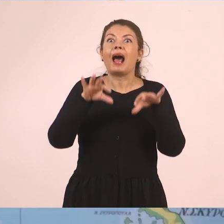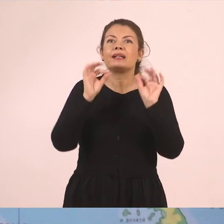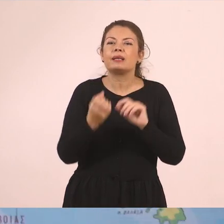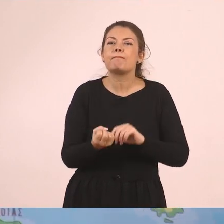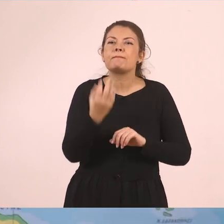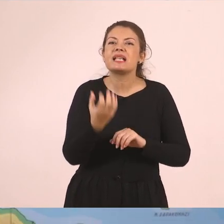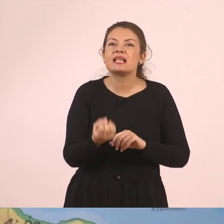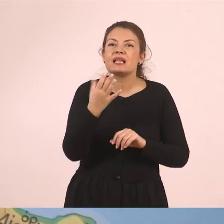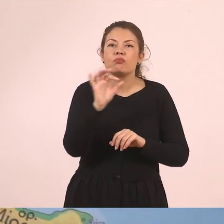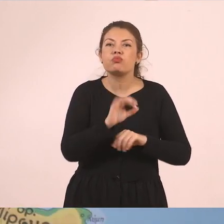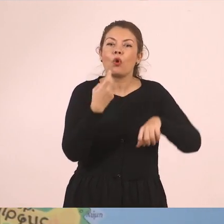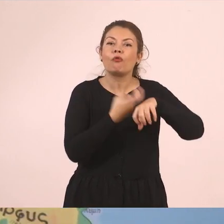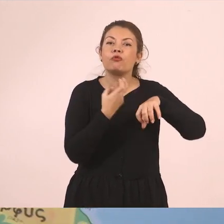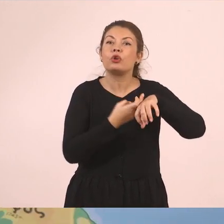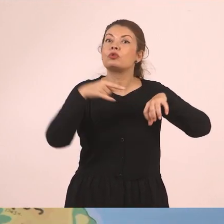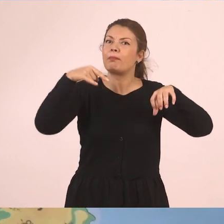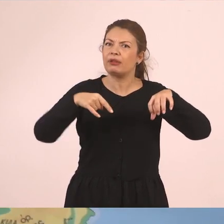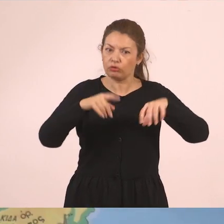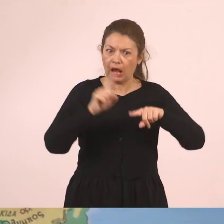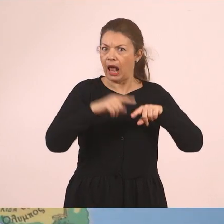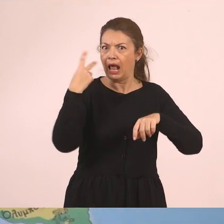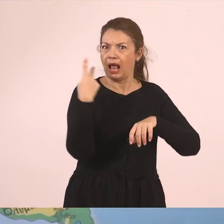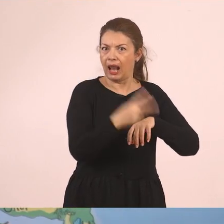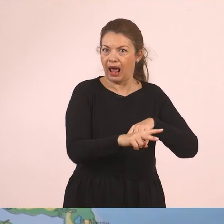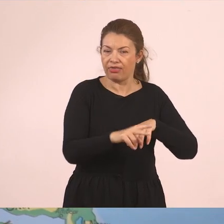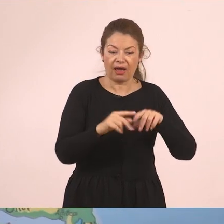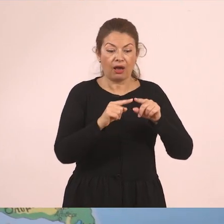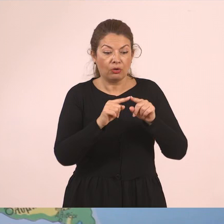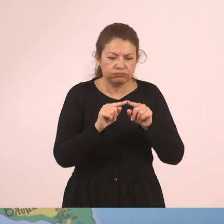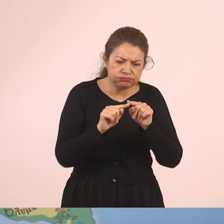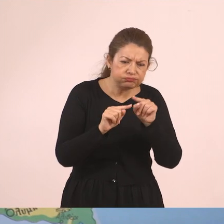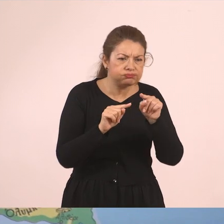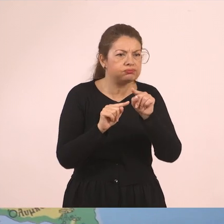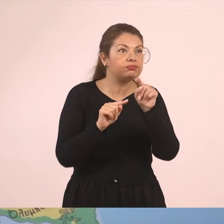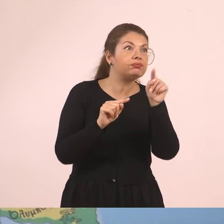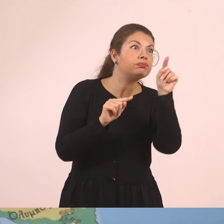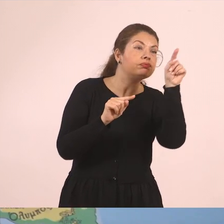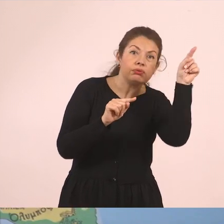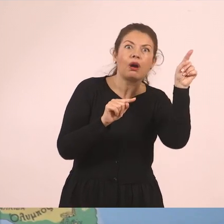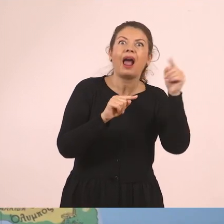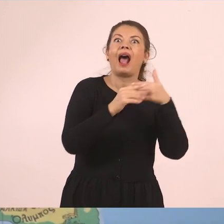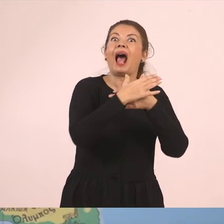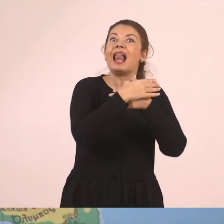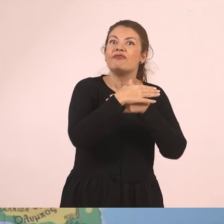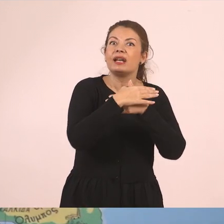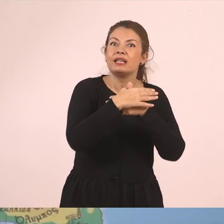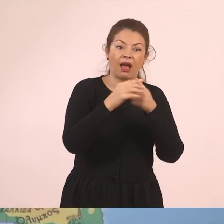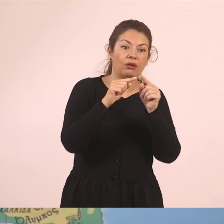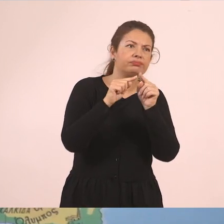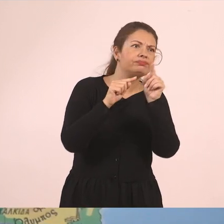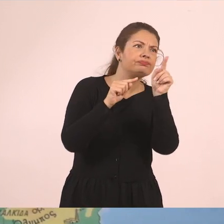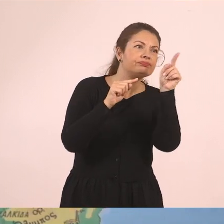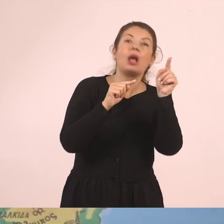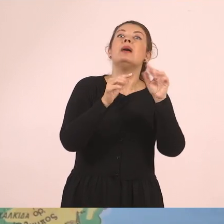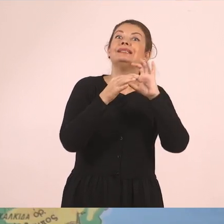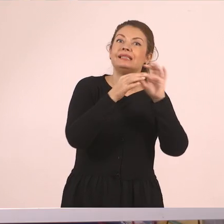ξεκινά λοιπόν στα ελληνικά μας εδάφη, διασχίζει την Αλβανία και εκβάλλει, ξεχύνεται, στην